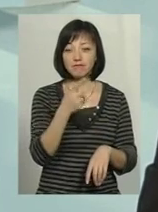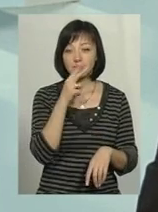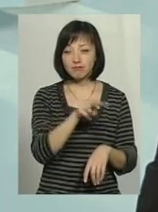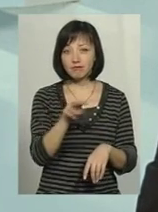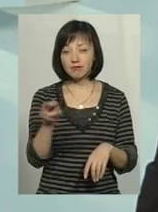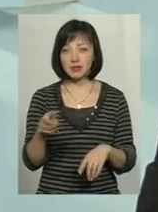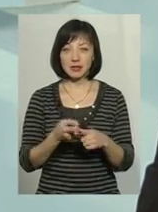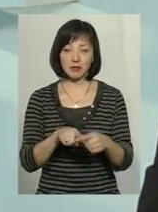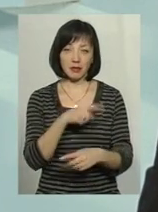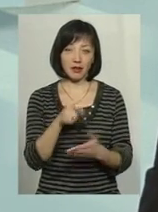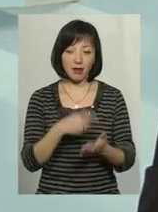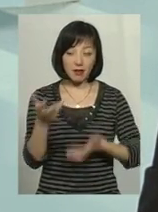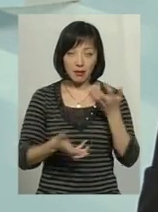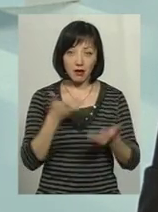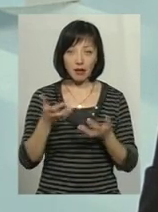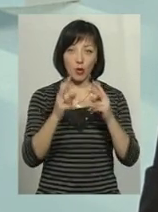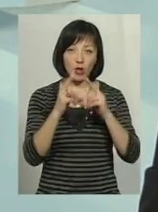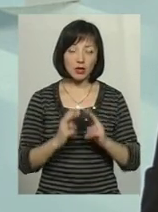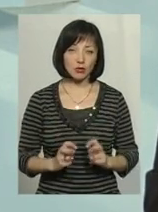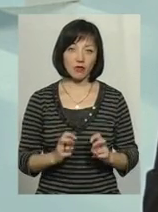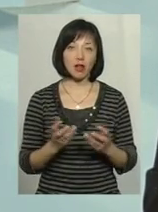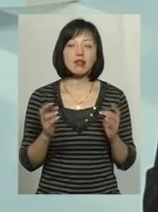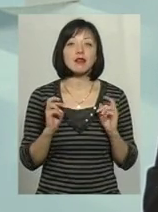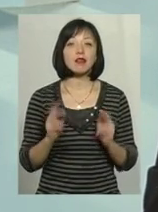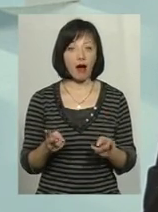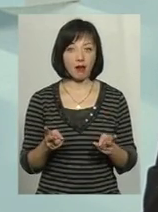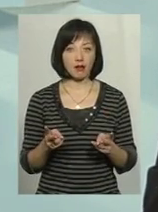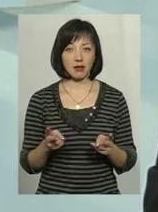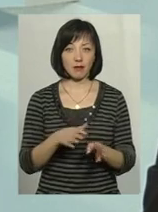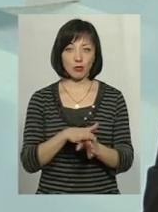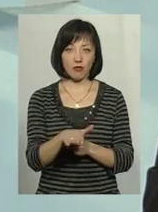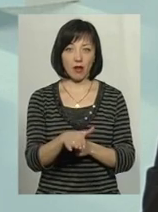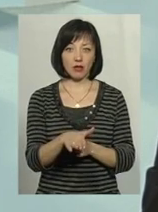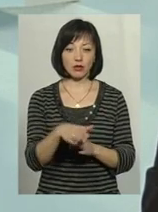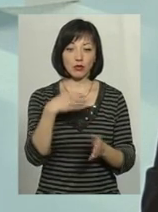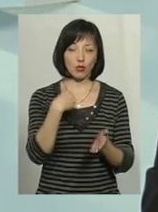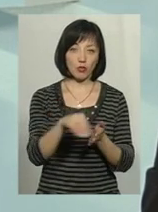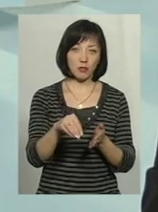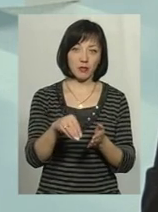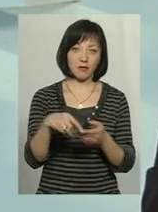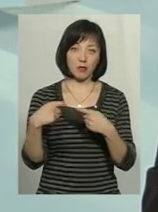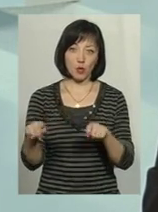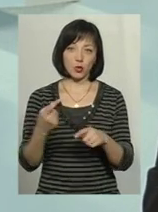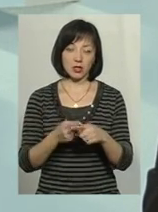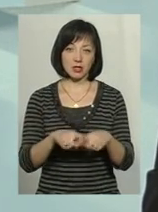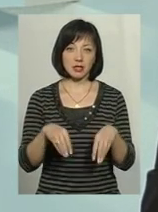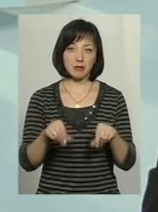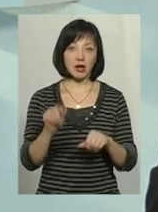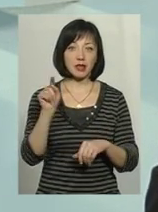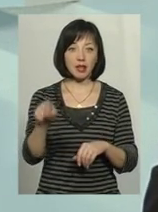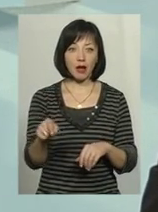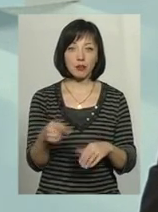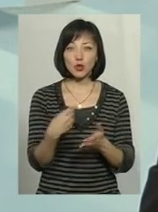проконтролювали це питання і проаналізували, яким чином відбувалося відчуження цих земель. Тому що там